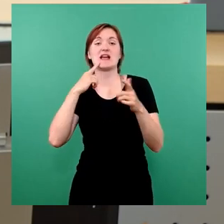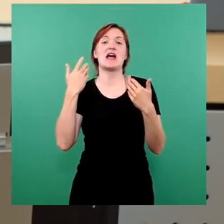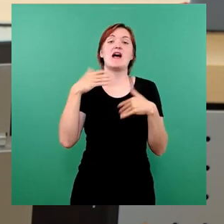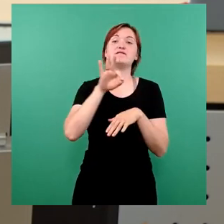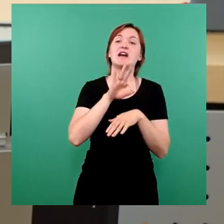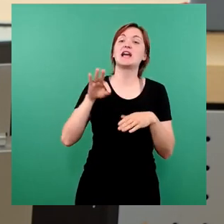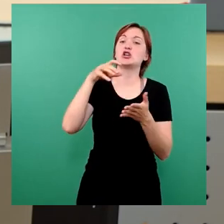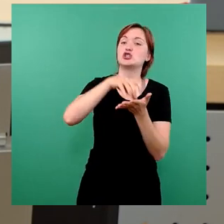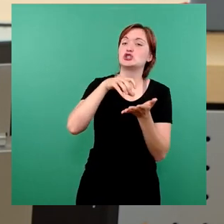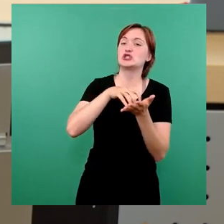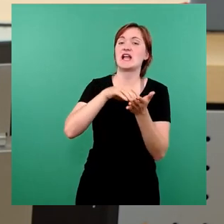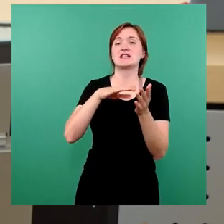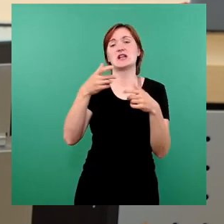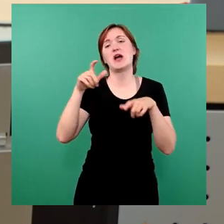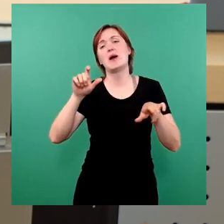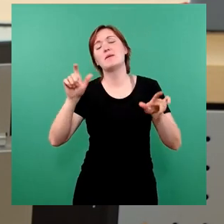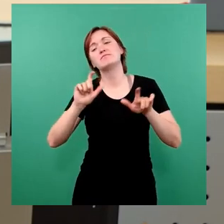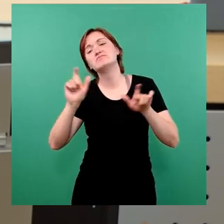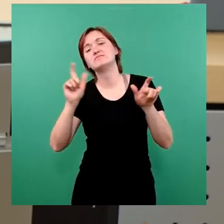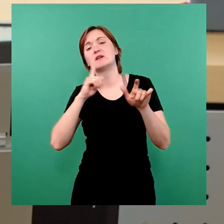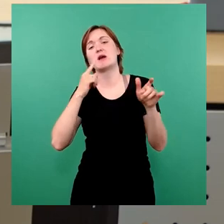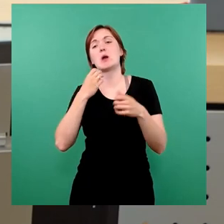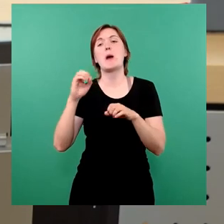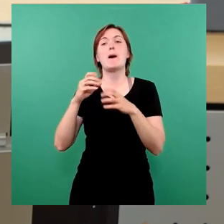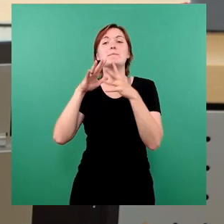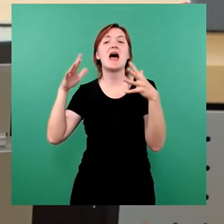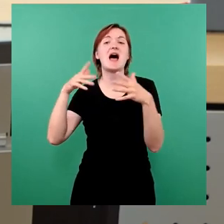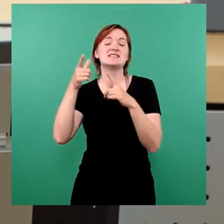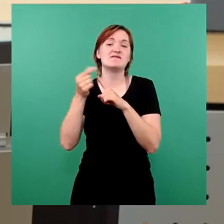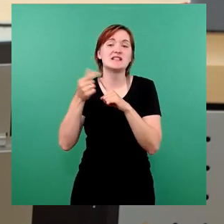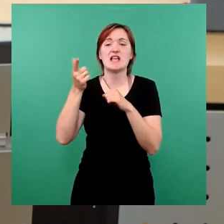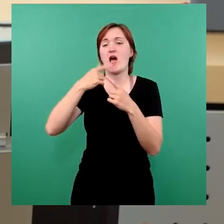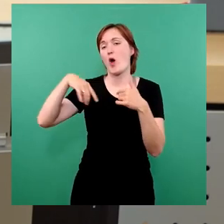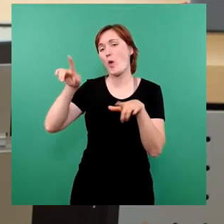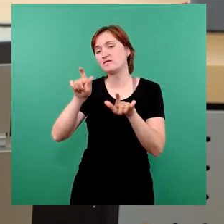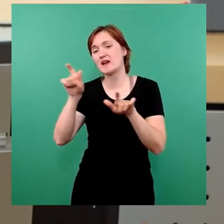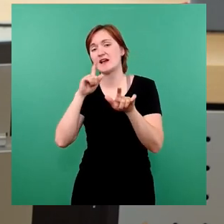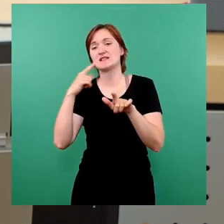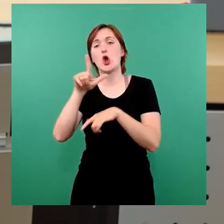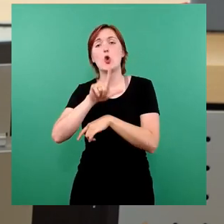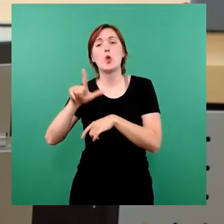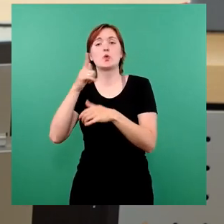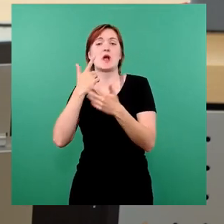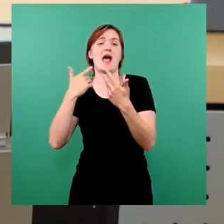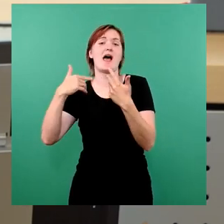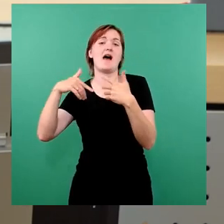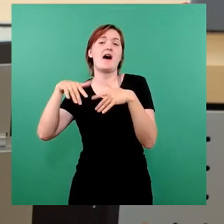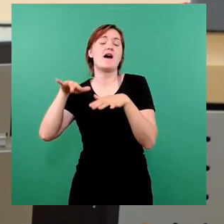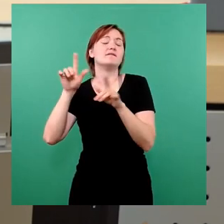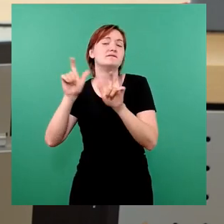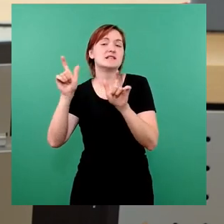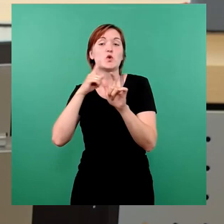Neukrunaer Sommerfest in Blasewitz, das Tschachwitzer Dorfmeile in Leuben, das Lugafest in Prolis und das Prolisser Herbstfest.